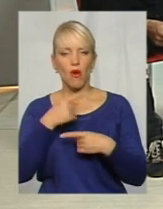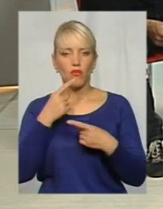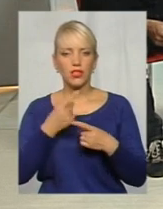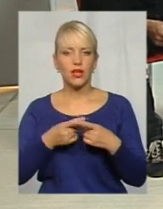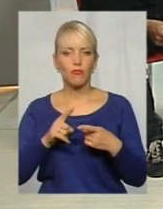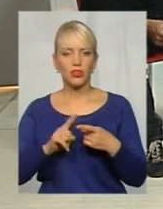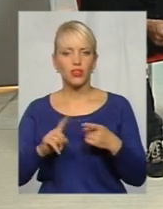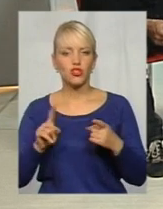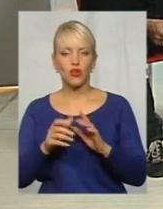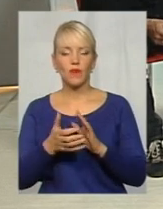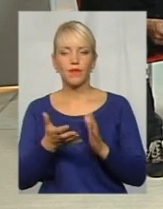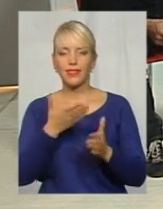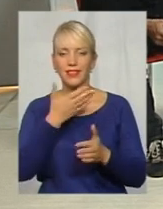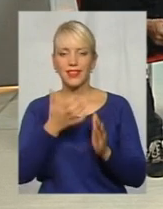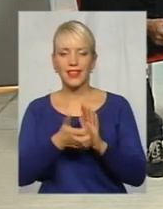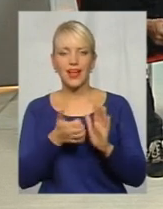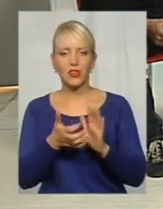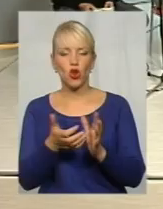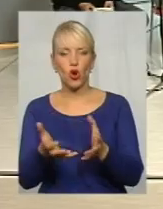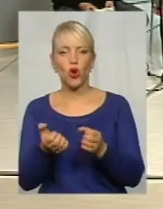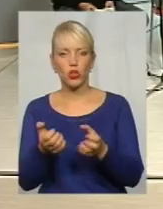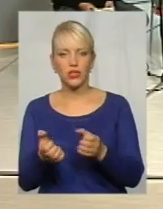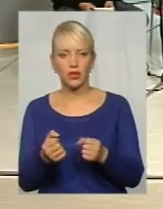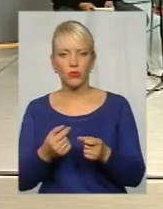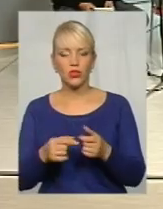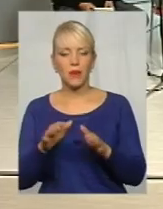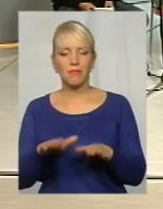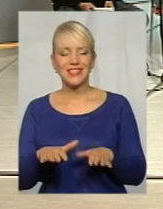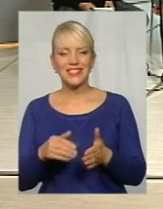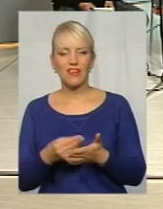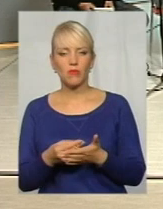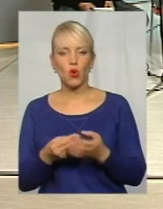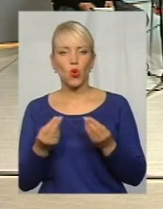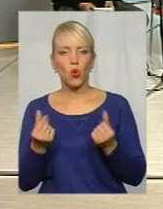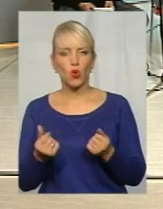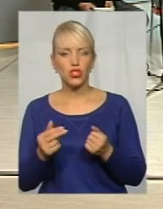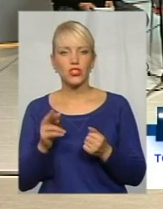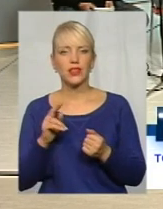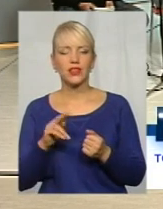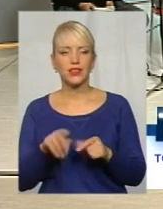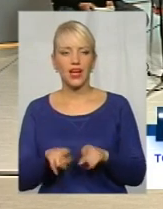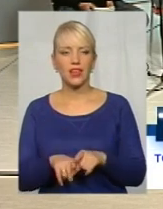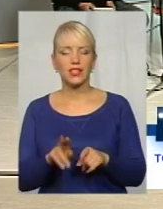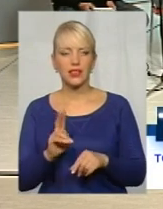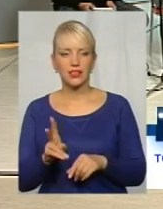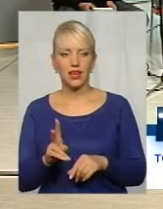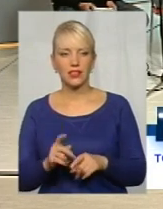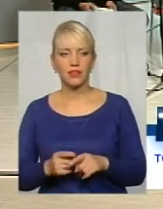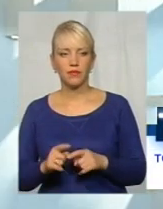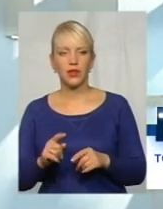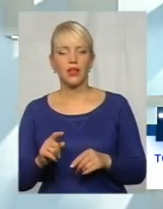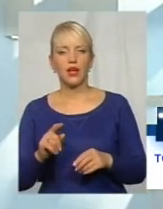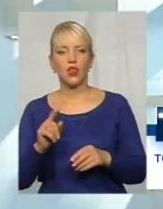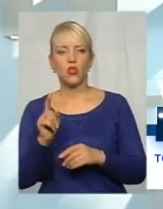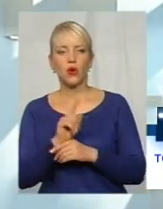недоотримують місцеві бюджети гроші, так як нормативно-грошової оцінки